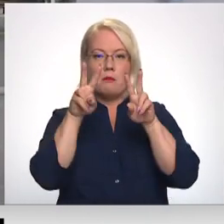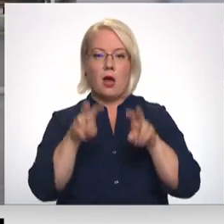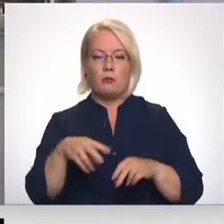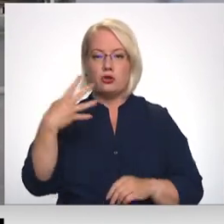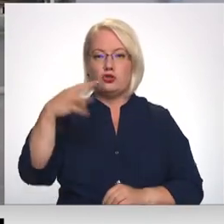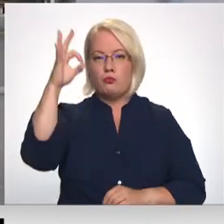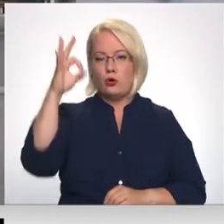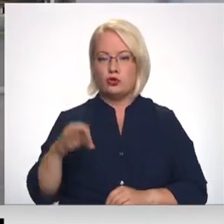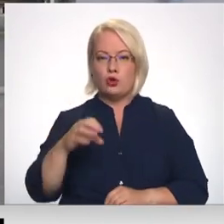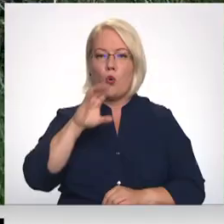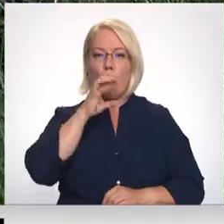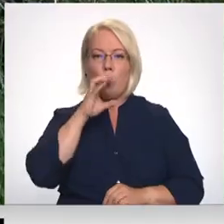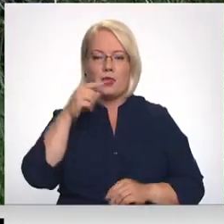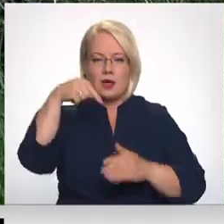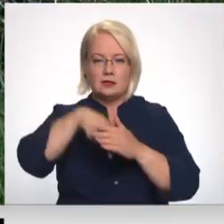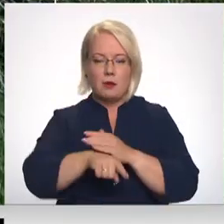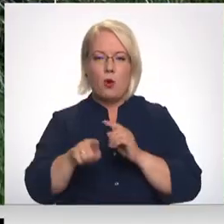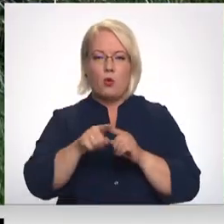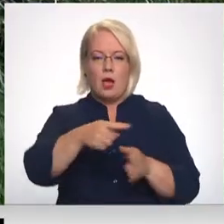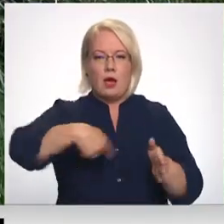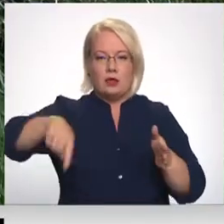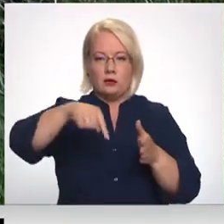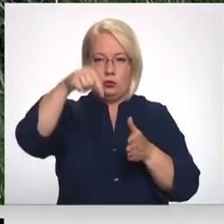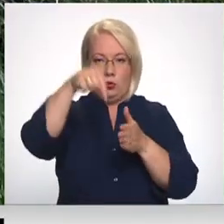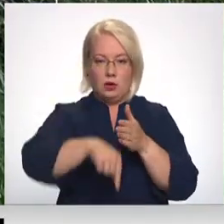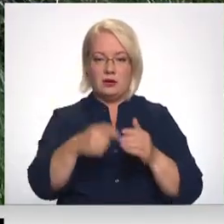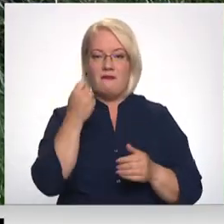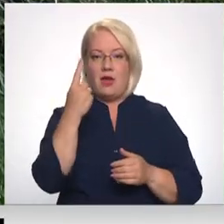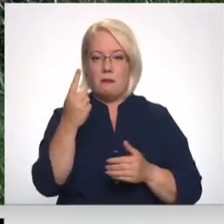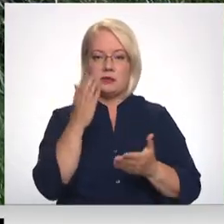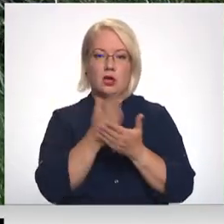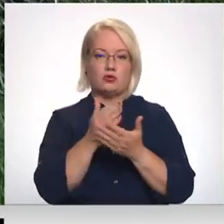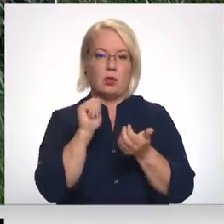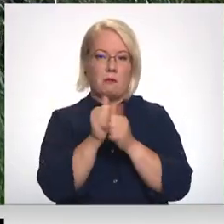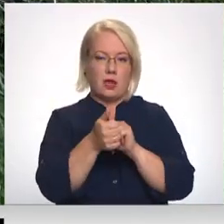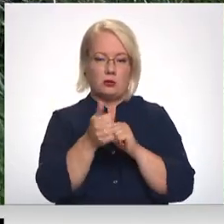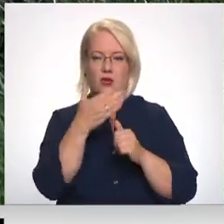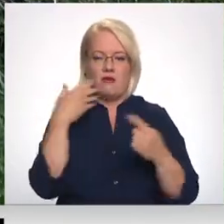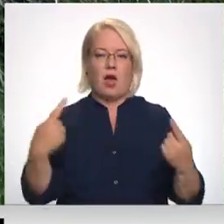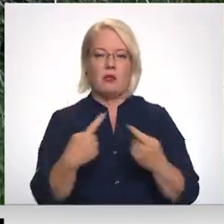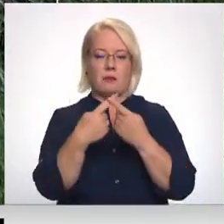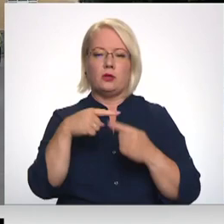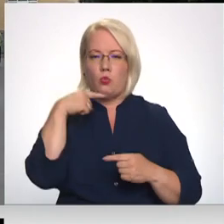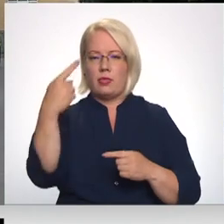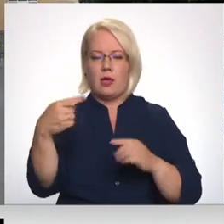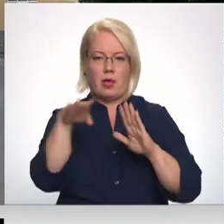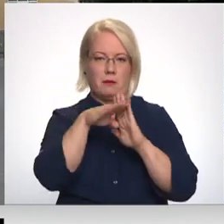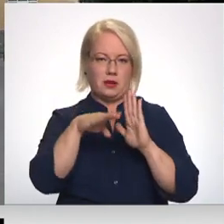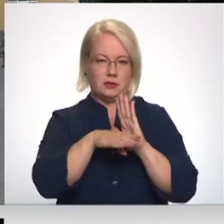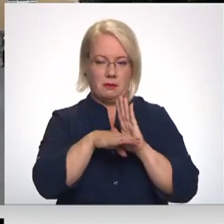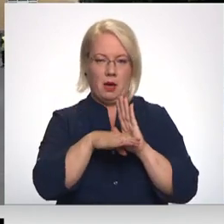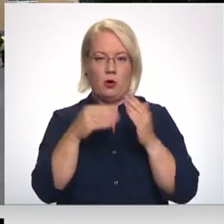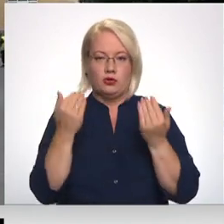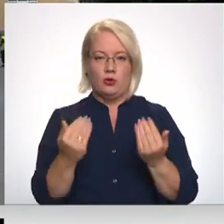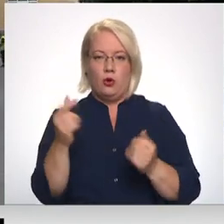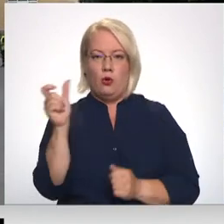% ūdens apgādes un kanalizācijas lūkas. 11 no tām esot mainītas, jo neatbildi noteiktajām prasībām. Es dotu brīdi